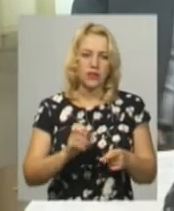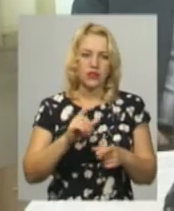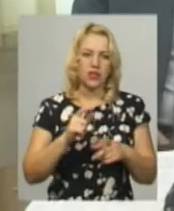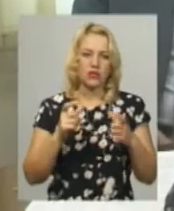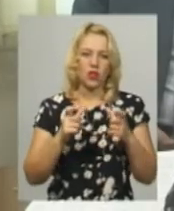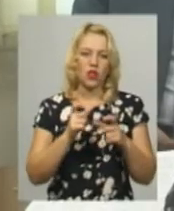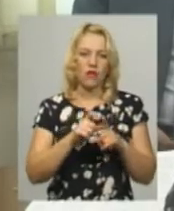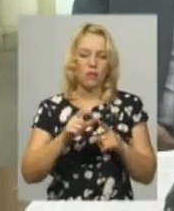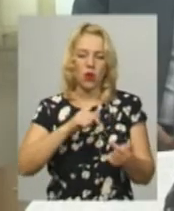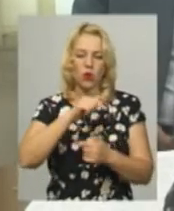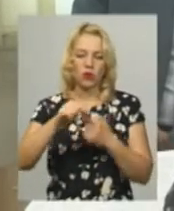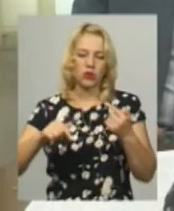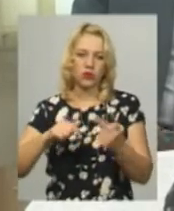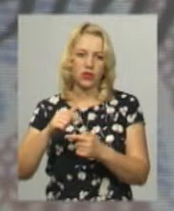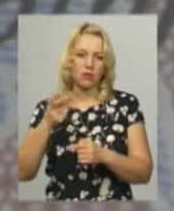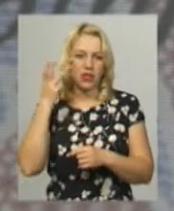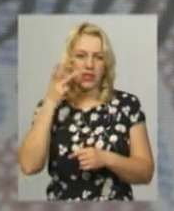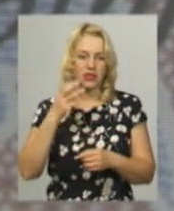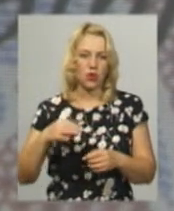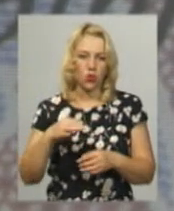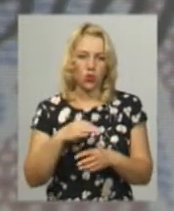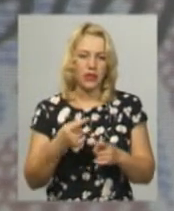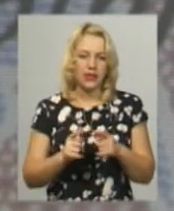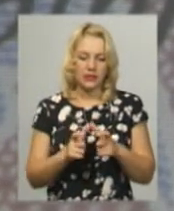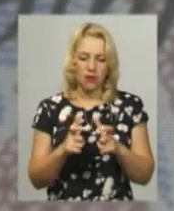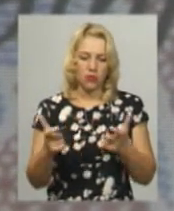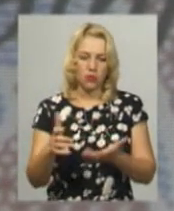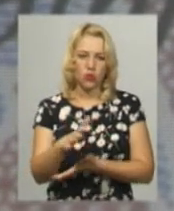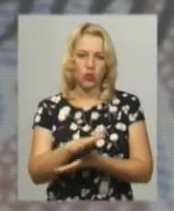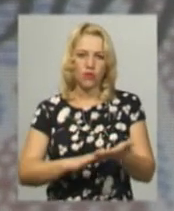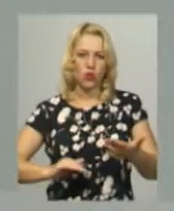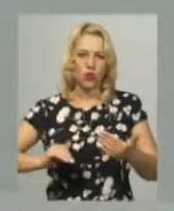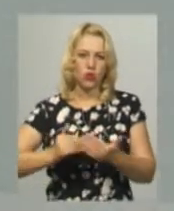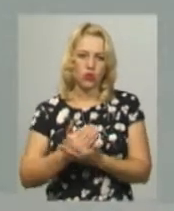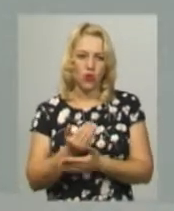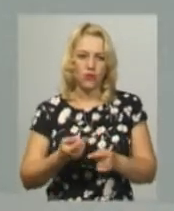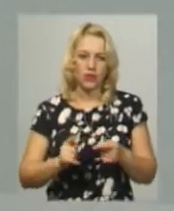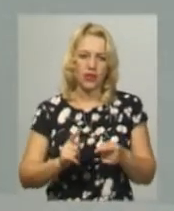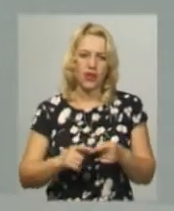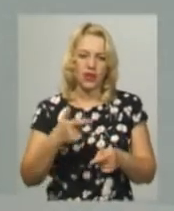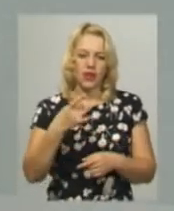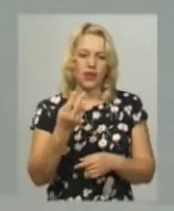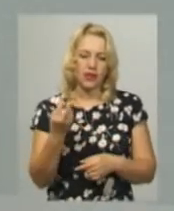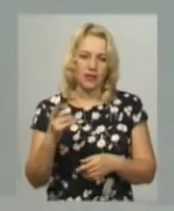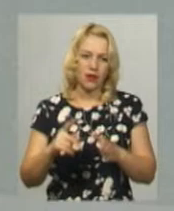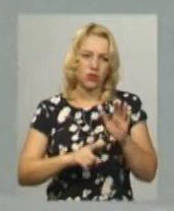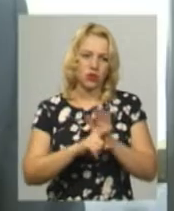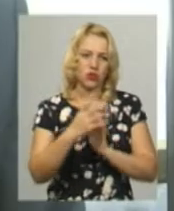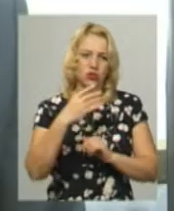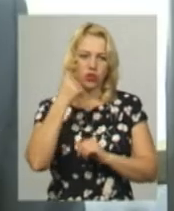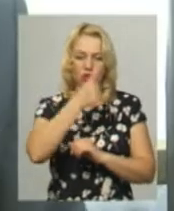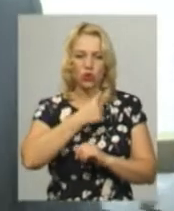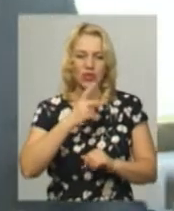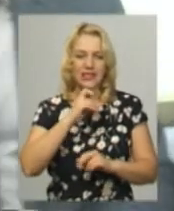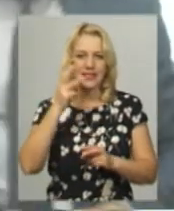обігу Нацбанку України у Хмельницькій області Нелі Білик, ця банкнота продовжує оновлення номінального ряду банкнот гривні, розпочатою 4 роки тому.